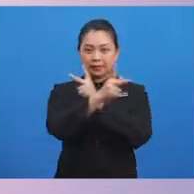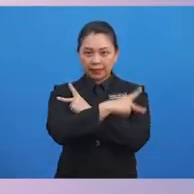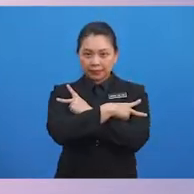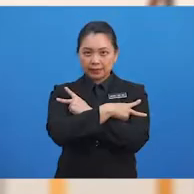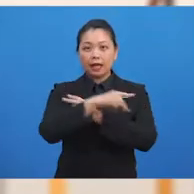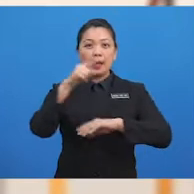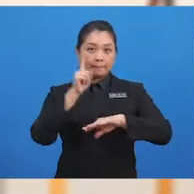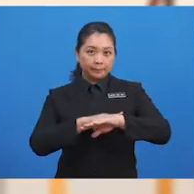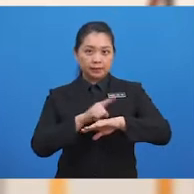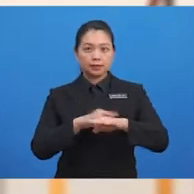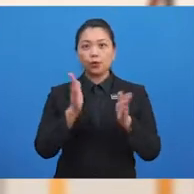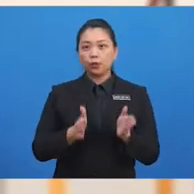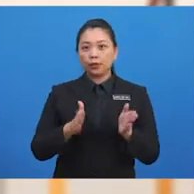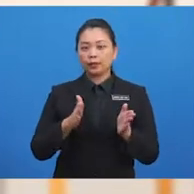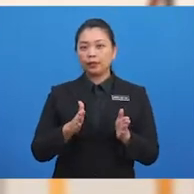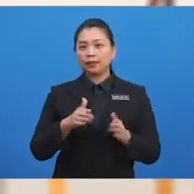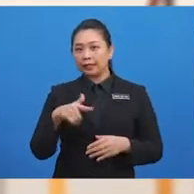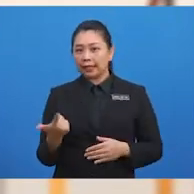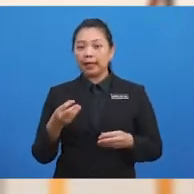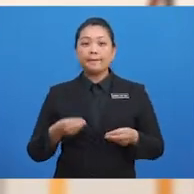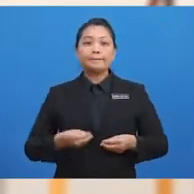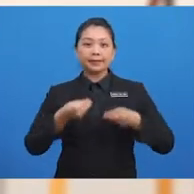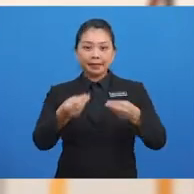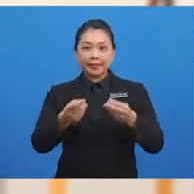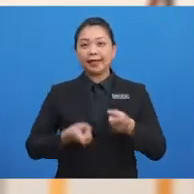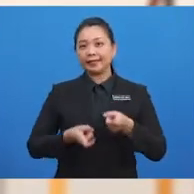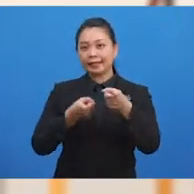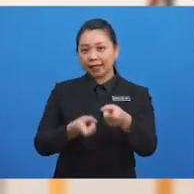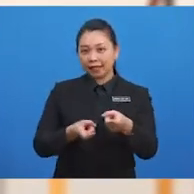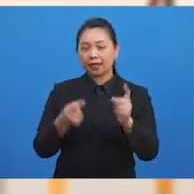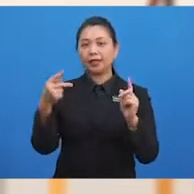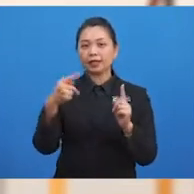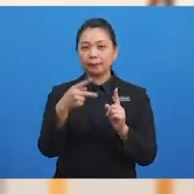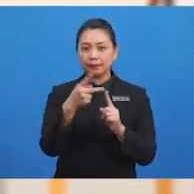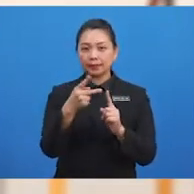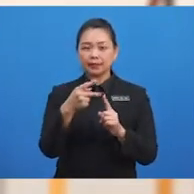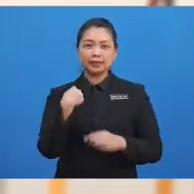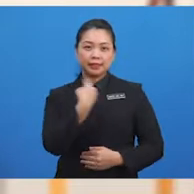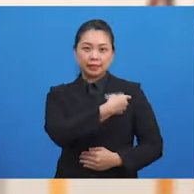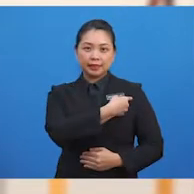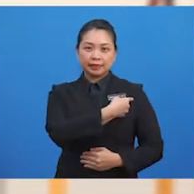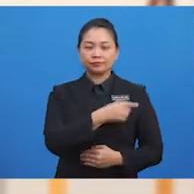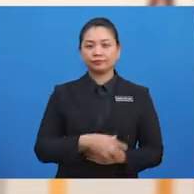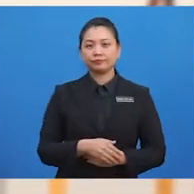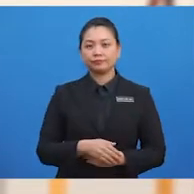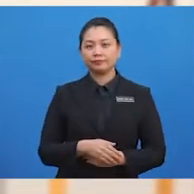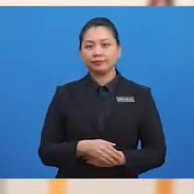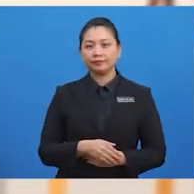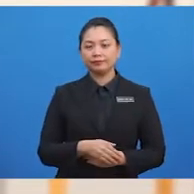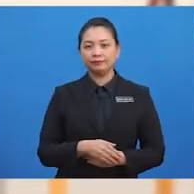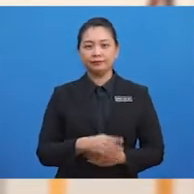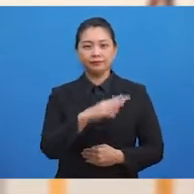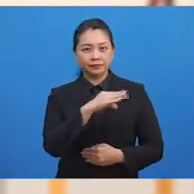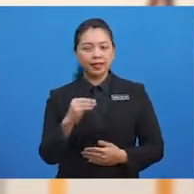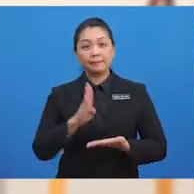sewaktu orang lain memberi hadiah kepada kita, memuji kita atau